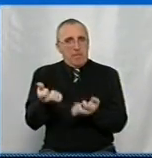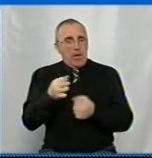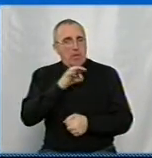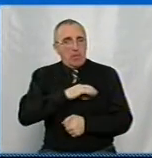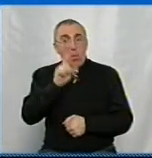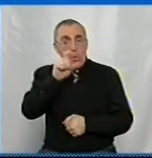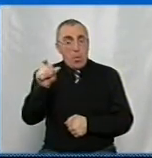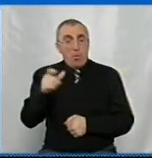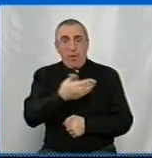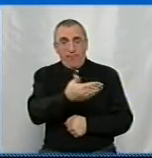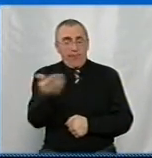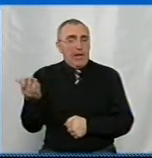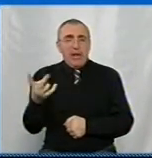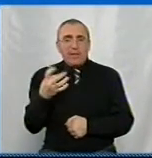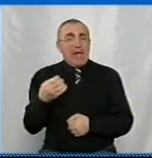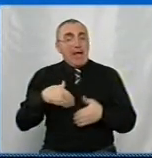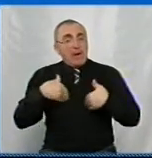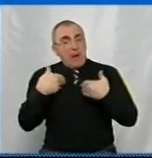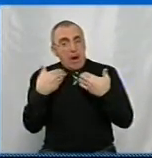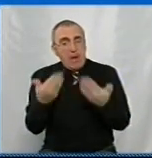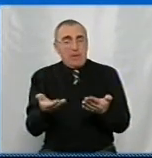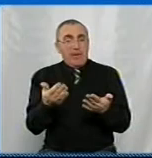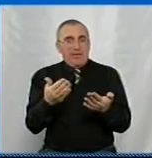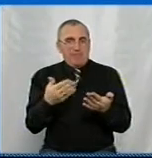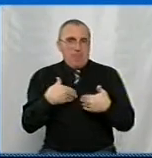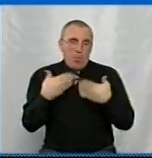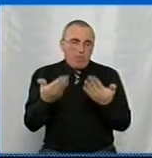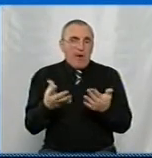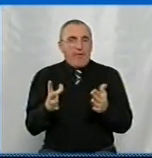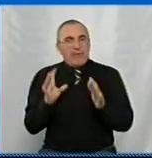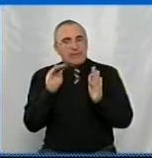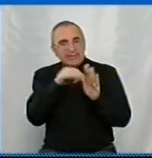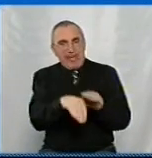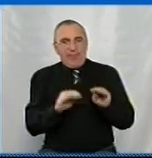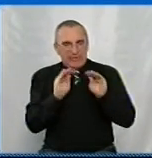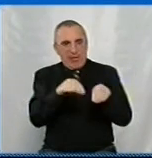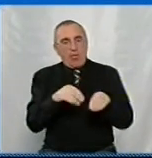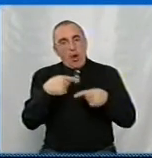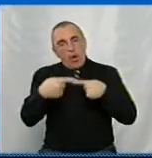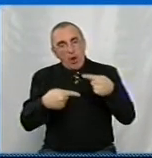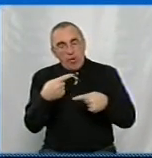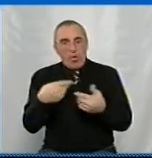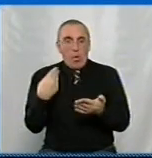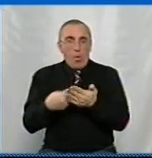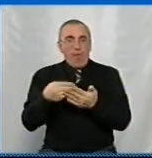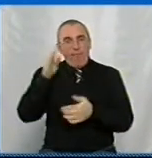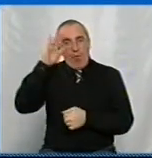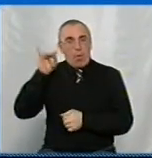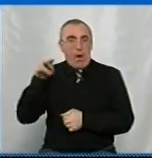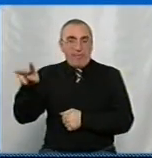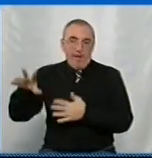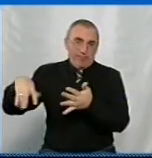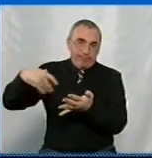Чому таким людям ви не радите і не пропонуєте встановити лічильник? Можливо, навіть за кошти водоканалу. Тому що